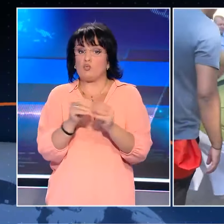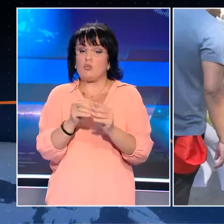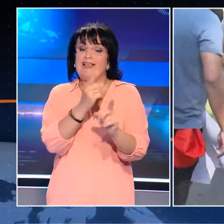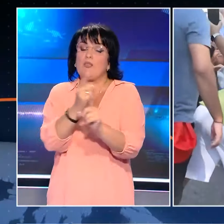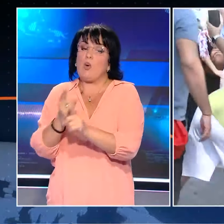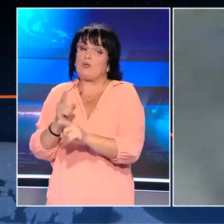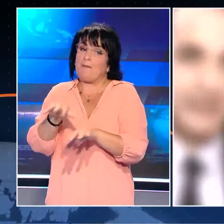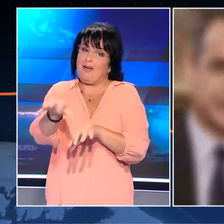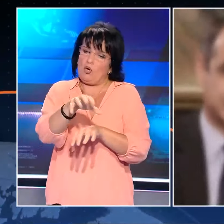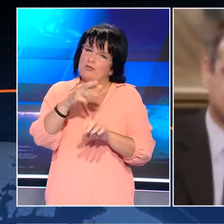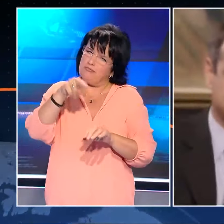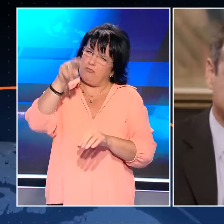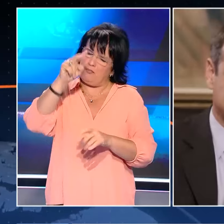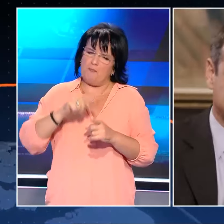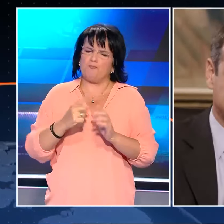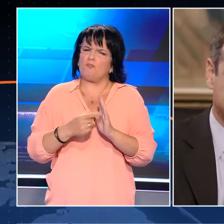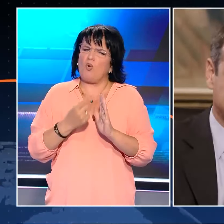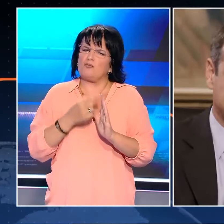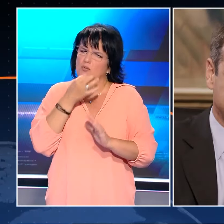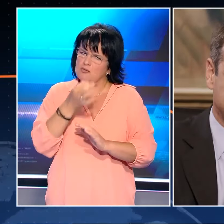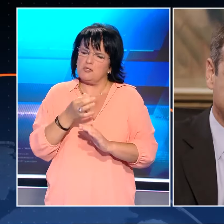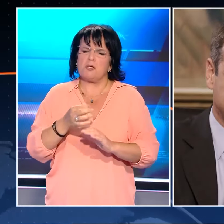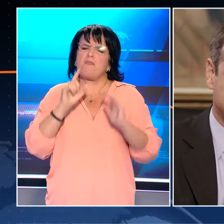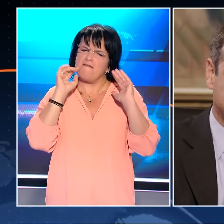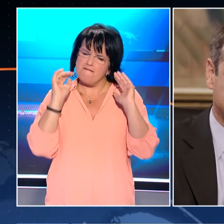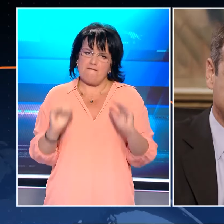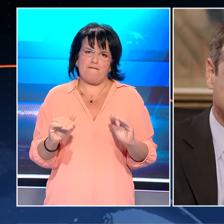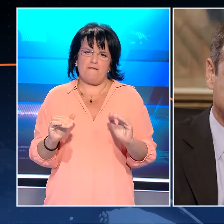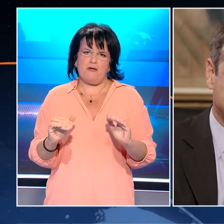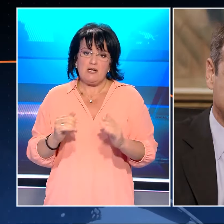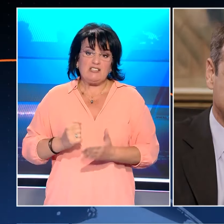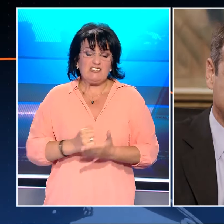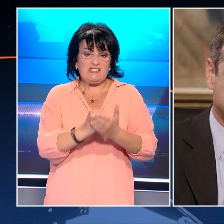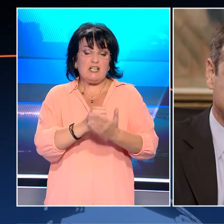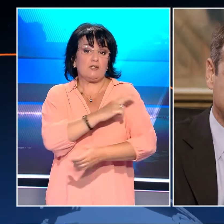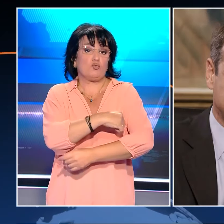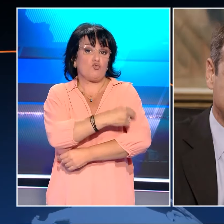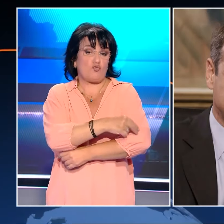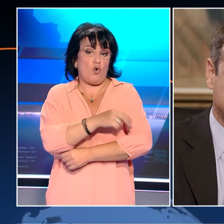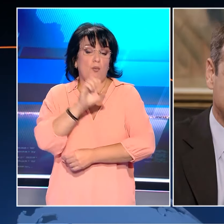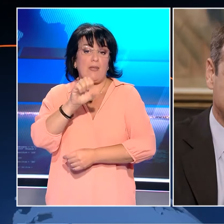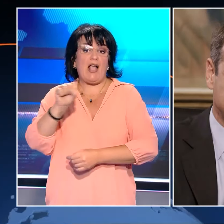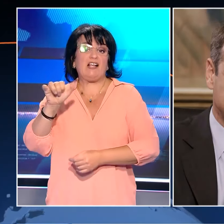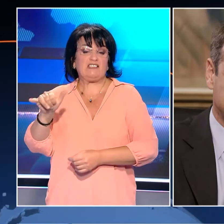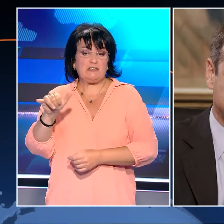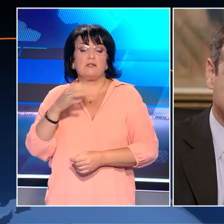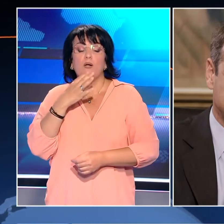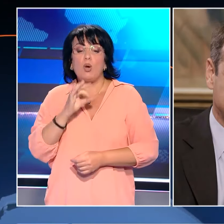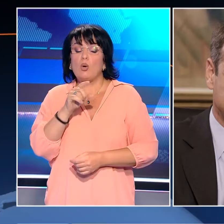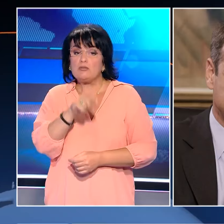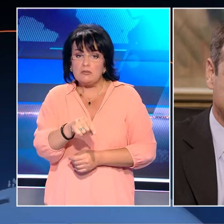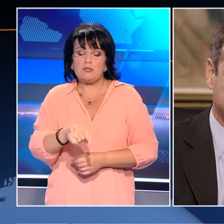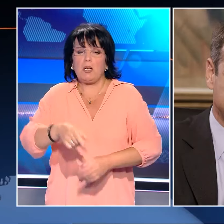ειδικότητα και την περιοχή. Έχω πει πολλές φορές και δεν θα κουραστώ να το λέω, ότι η στήριξη του ΕΣΥ είναι για μας πρώτη προτεραιότητα. Έχουμε να